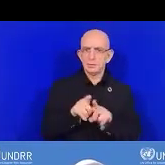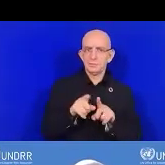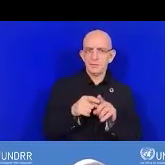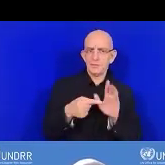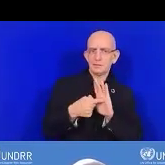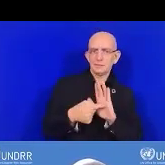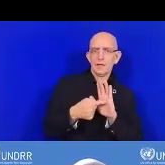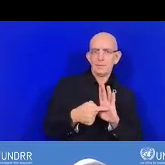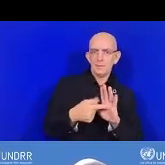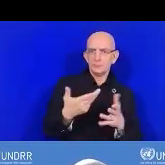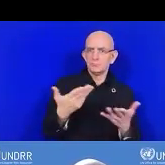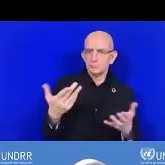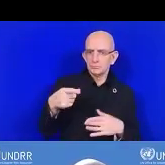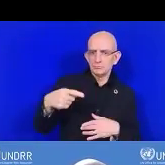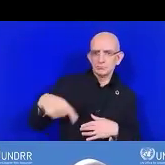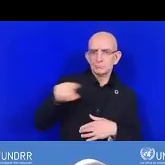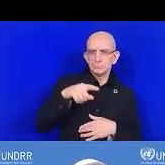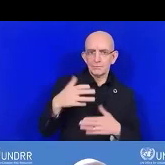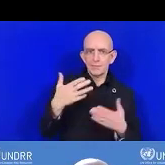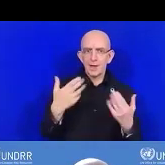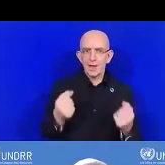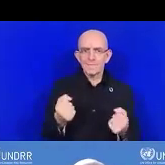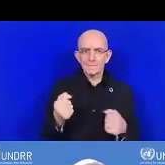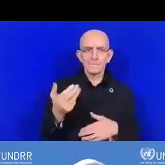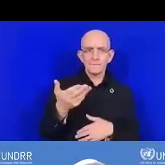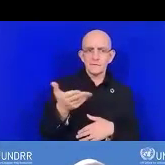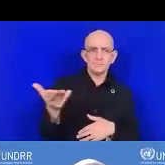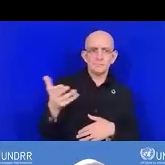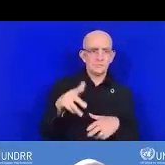est entendue et bien reflétée.